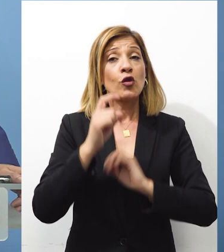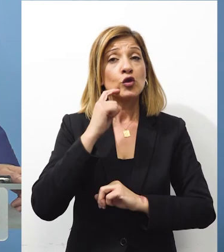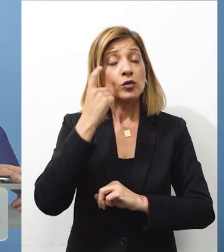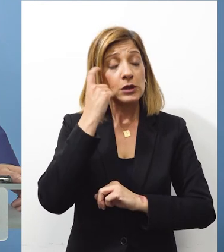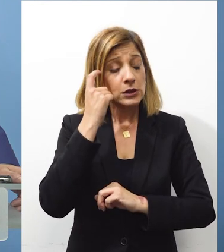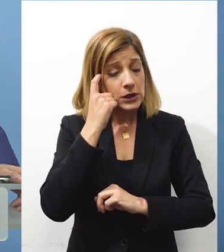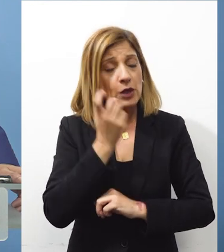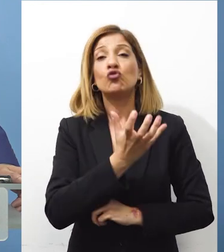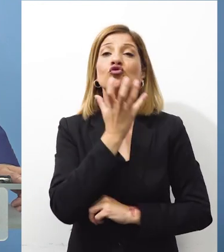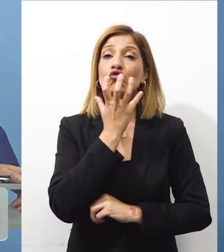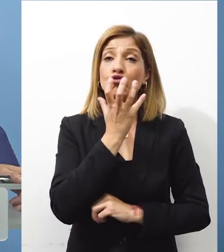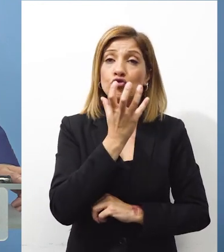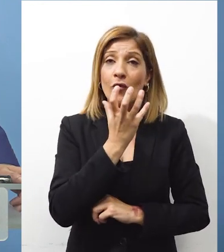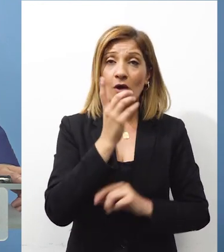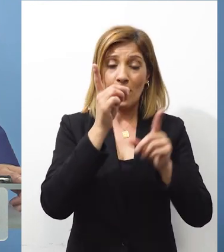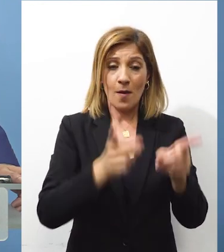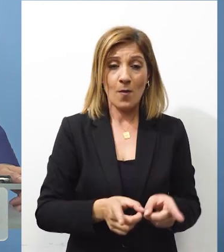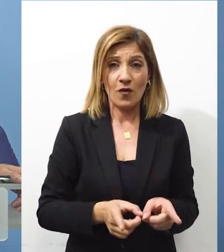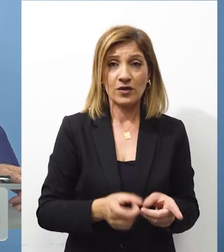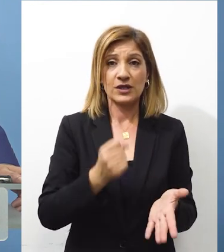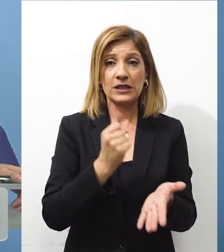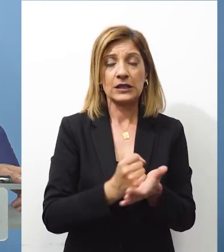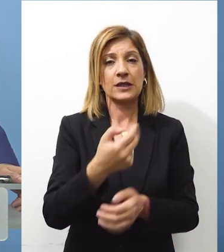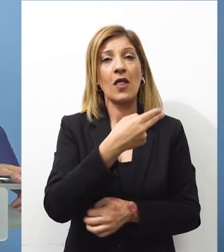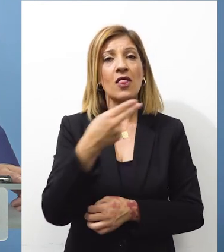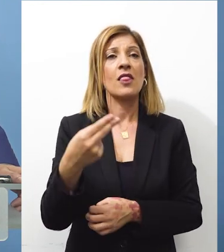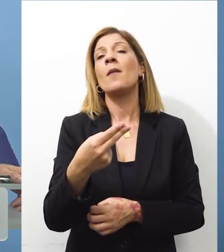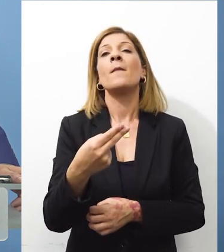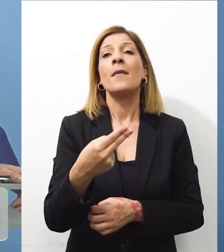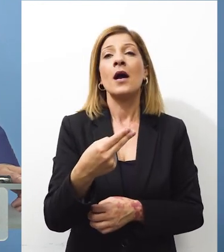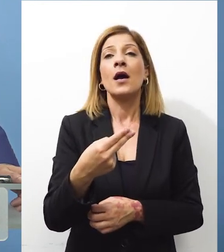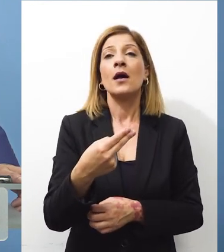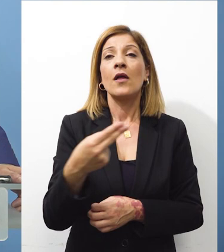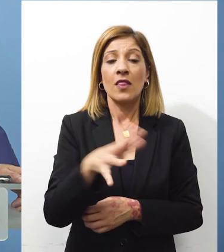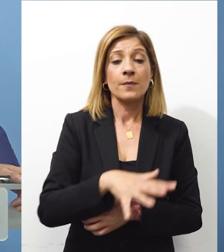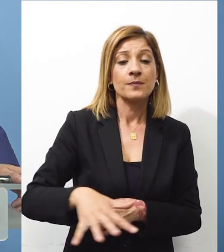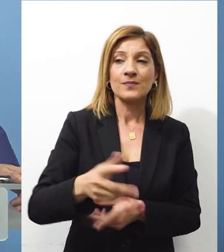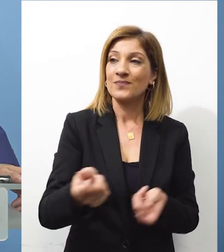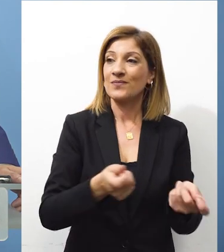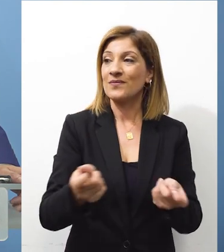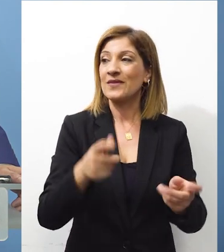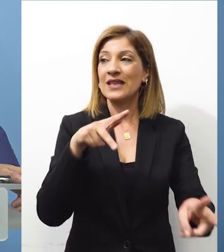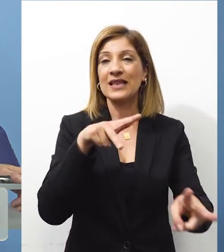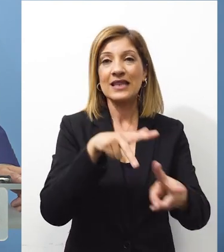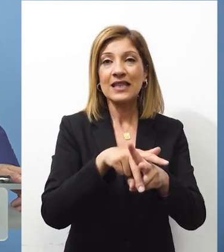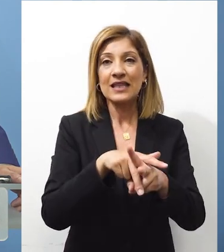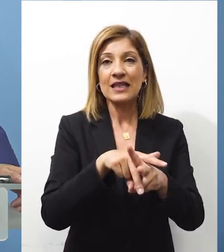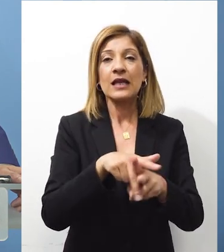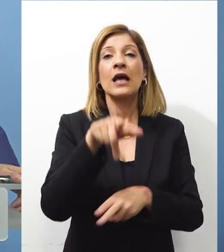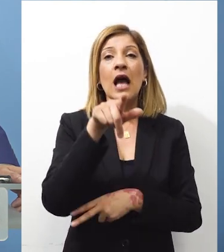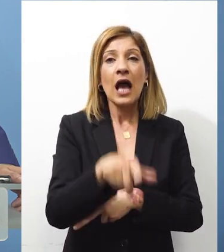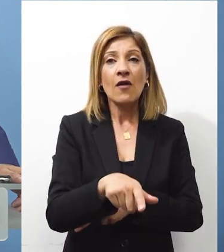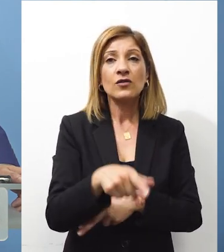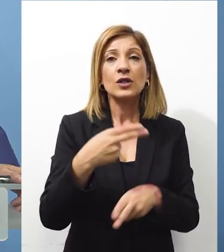σοβαρότητας των αποφάσεών του και ιδιαίτερα της κρισιμότητας της θέσης του διοικητή της Κεντρικής Τράπεζας είχε επιλέξει τον